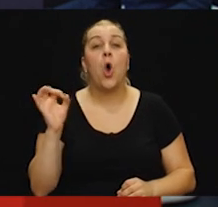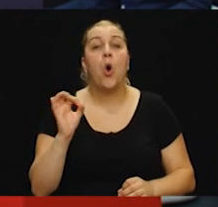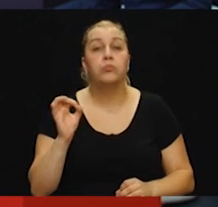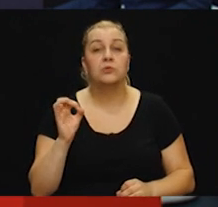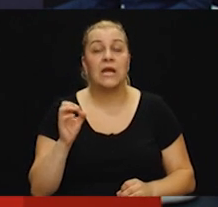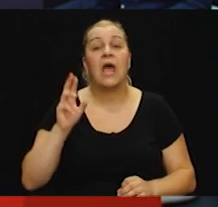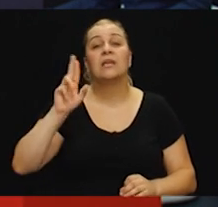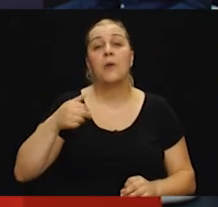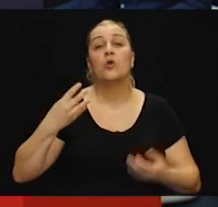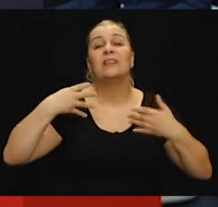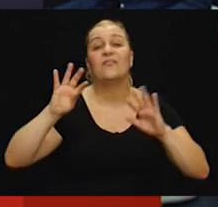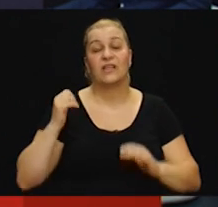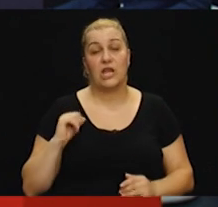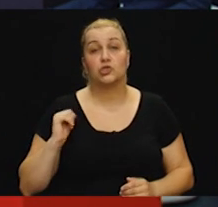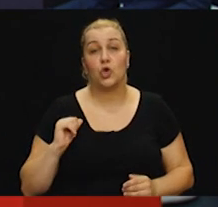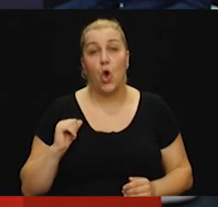19 godina.